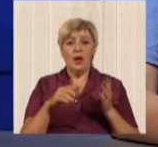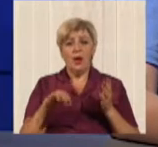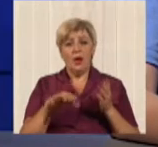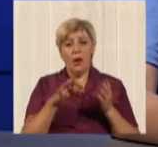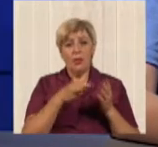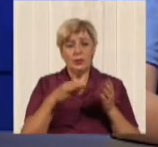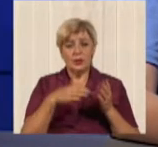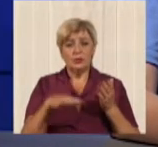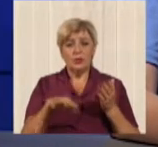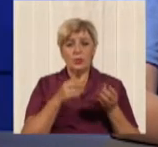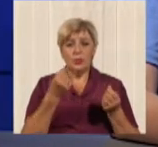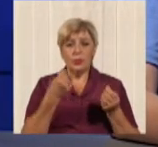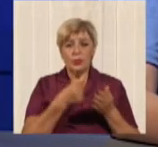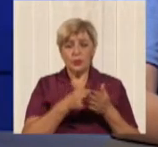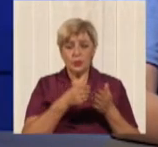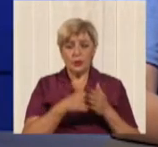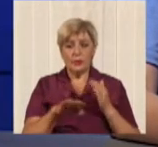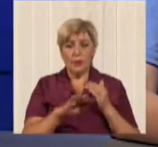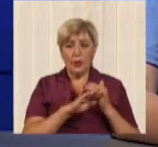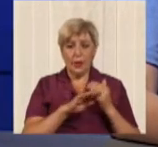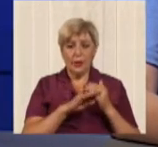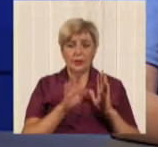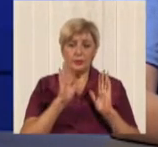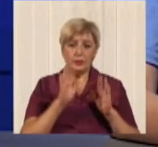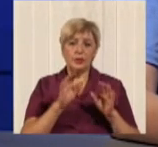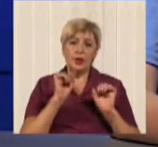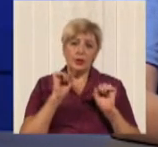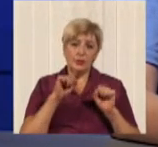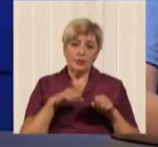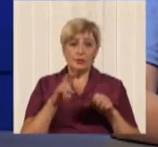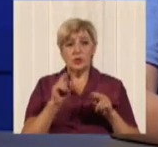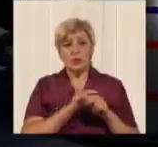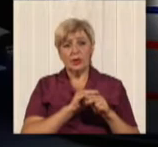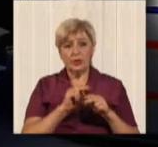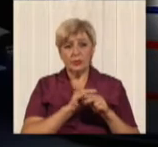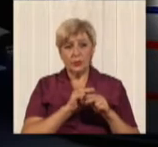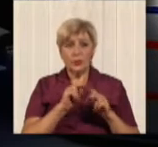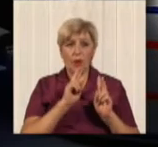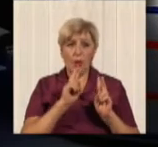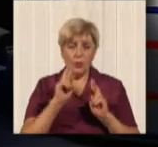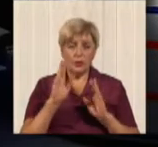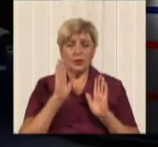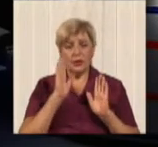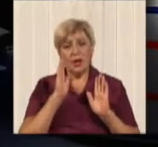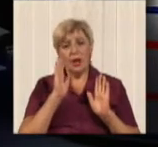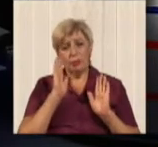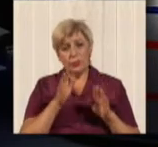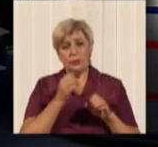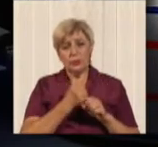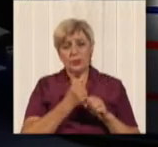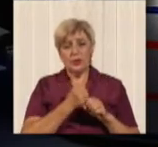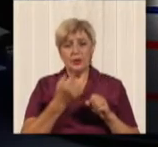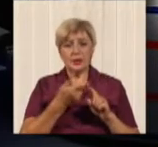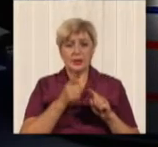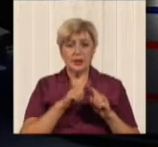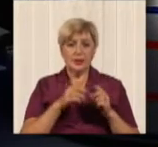подвижного состава. То есть я бы не был столь оптимистичен. Возможно, ремонты определенные подвижного состава и будут за эти деньги, но